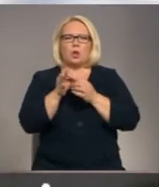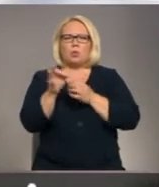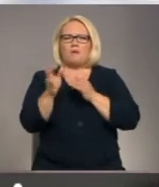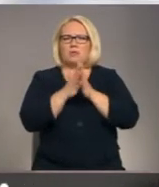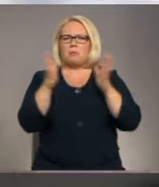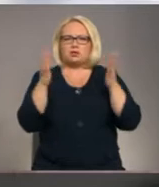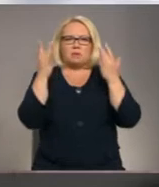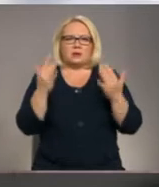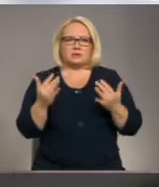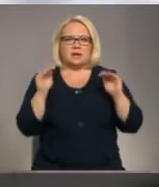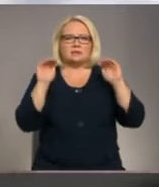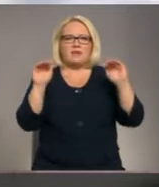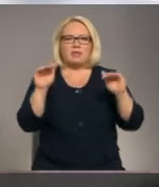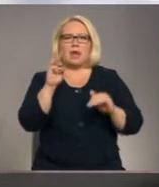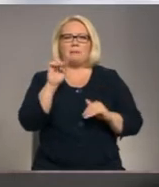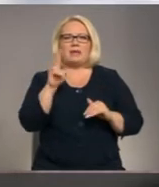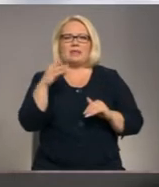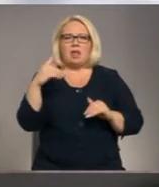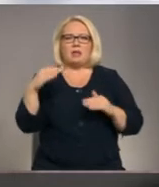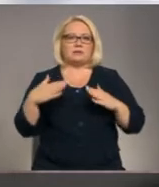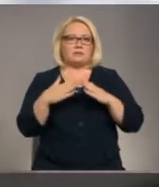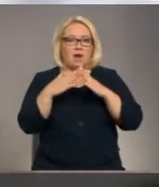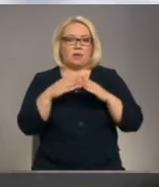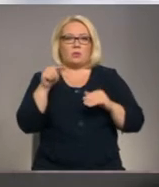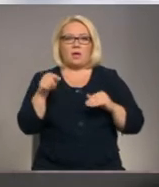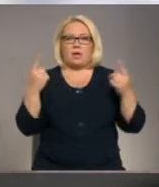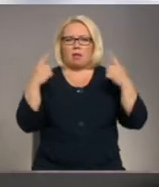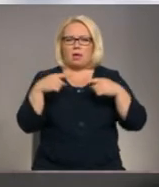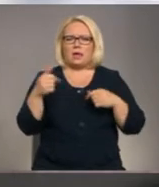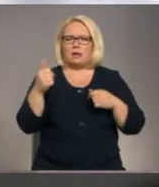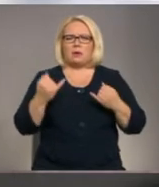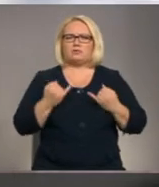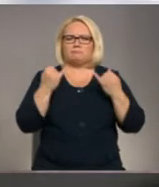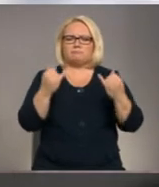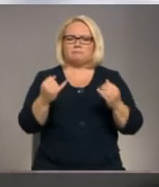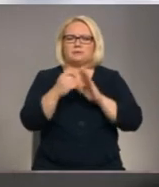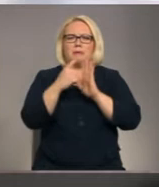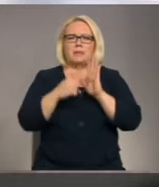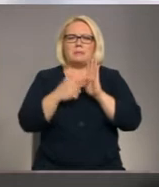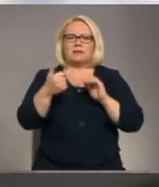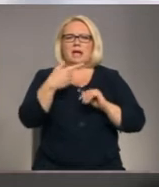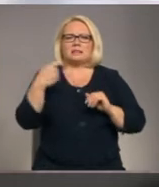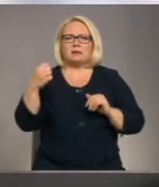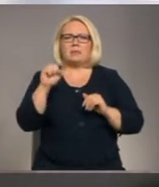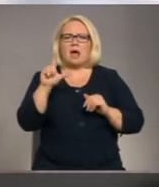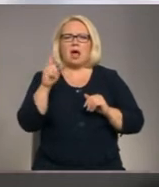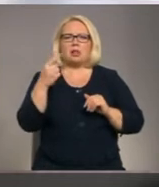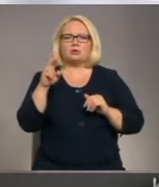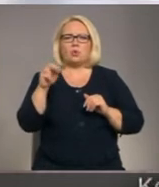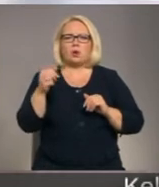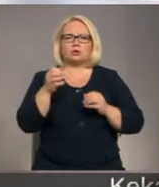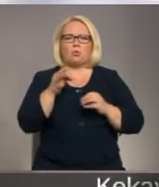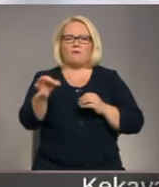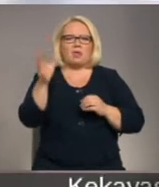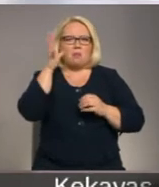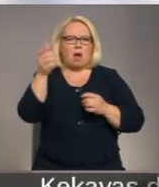pasākums – Svētā Miķeļa svētki. To laikā īpaši tika godināts 17. gadsimta Alsungas novada pārvaldnieks Vācu